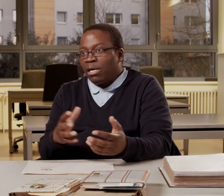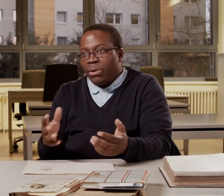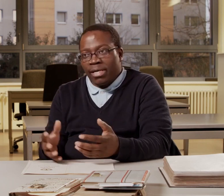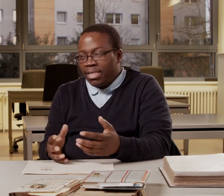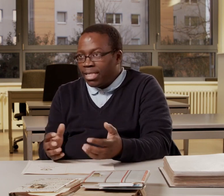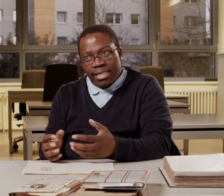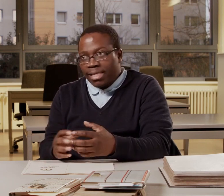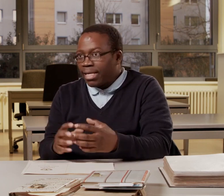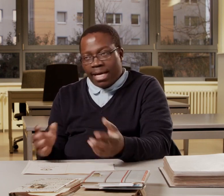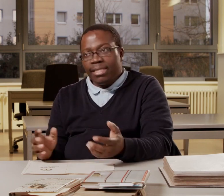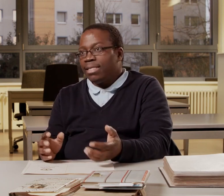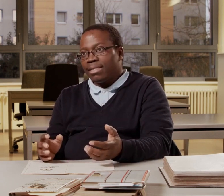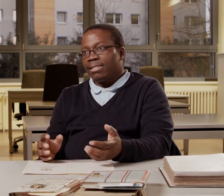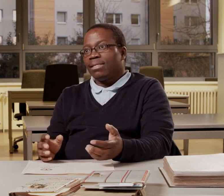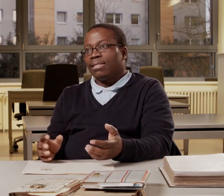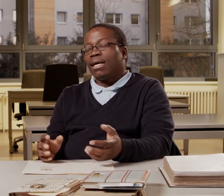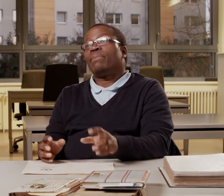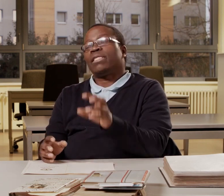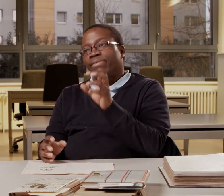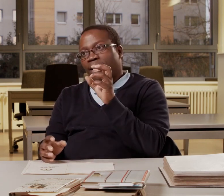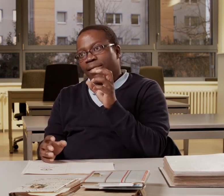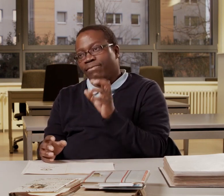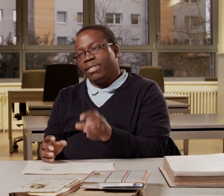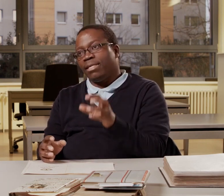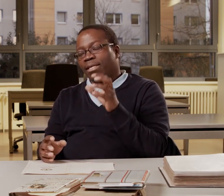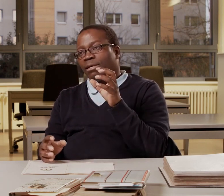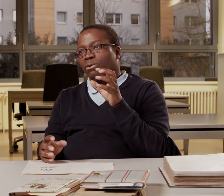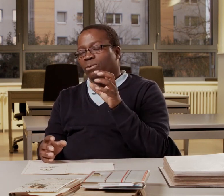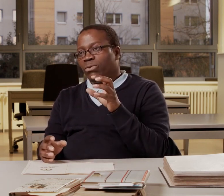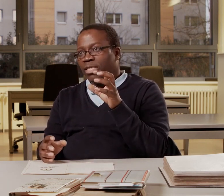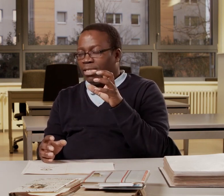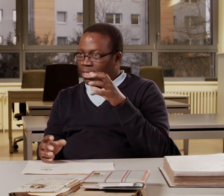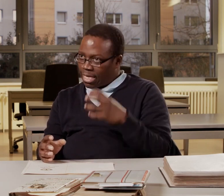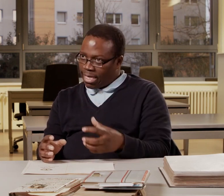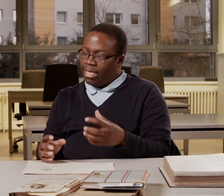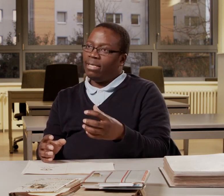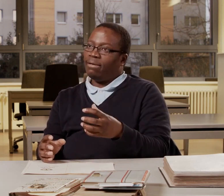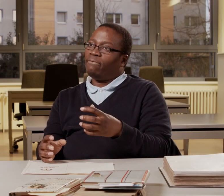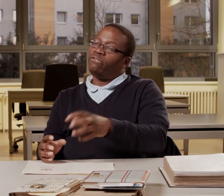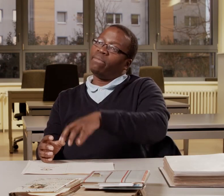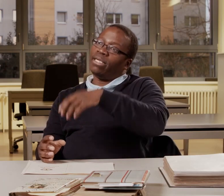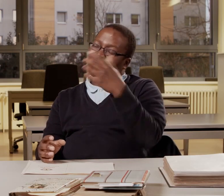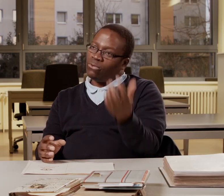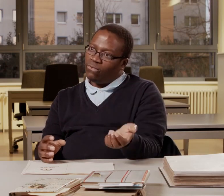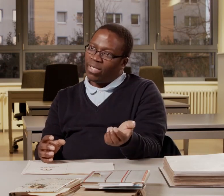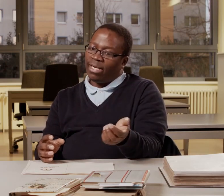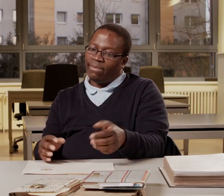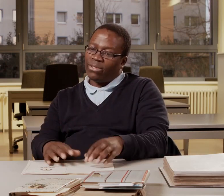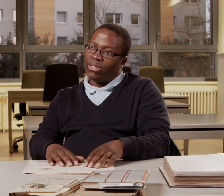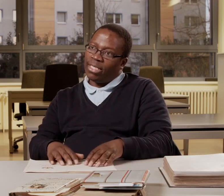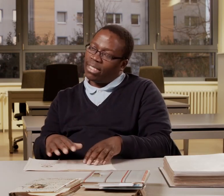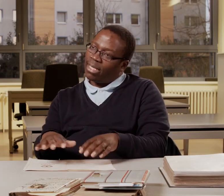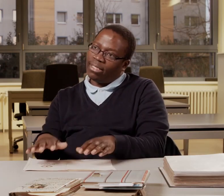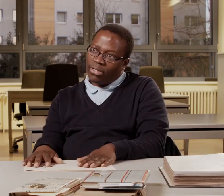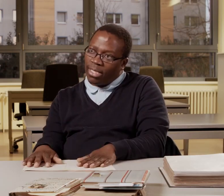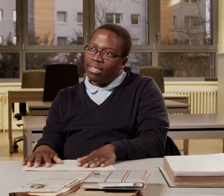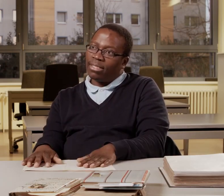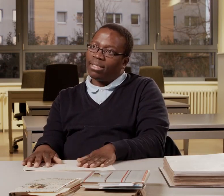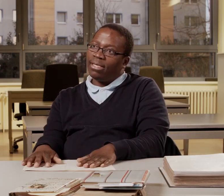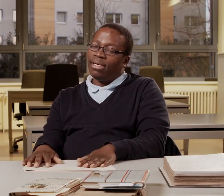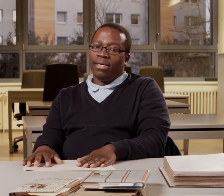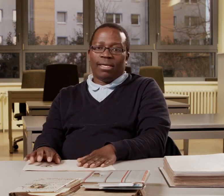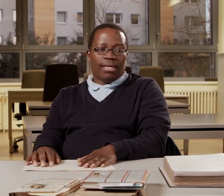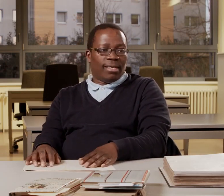Ich trauere die DDR gar nicht. Aber es war ein wichtiger Grundstein für meine Zukunft. Sonst hätte ich kein